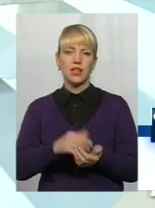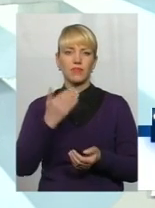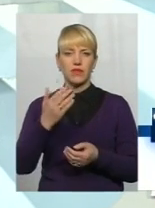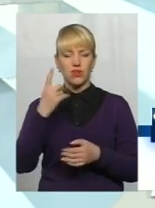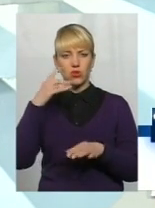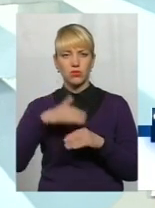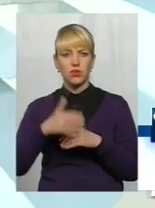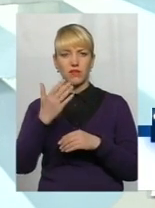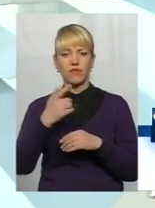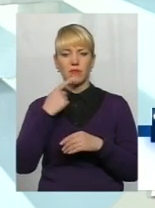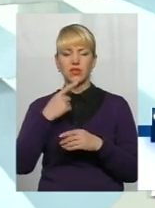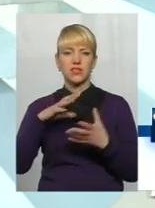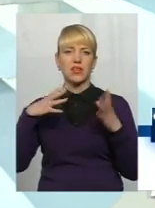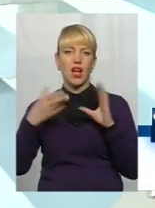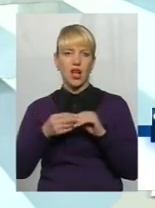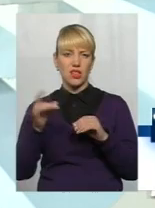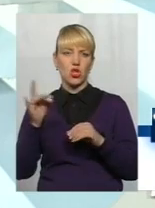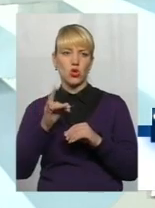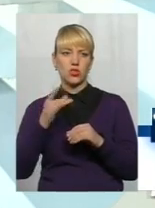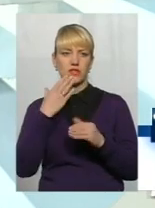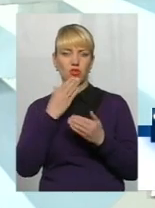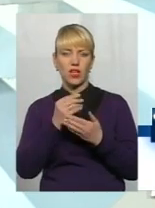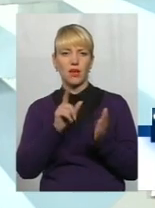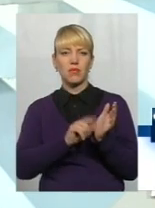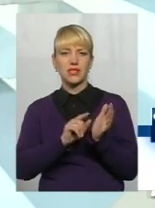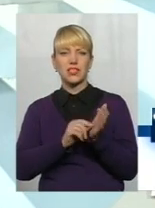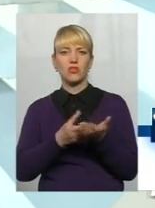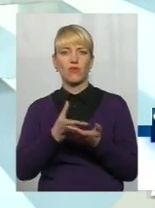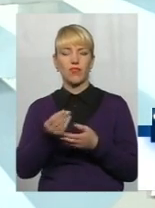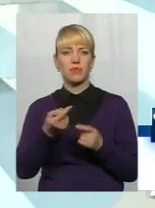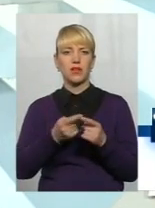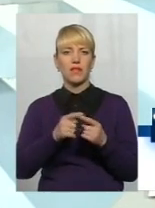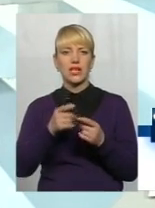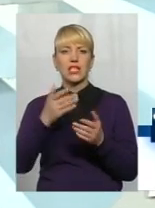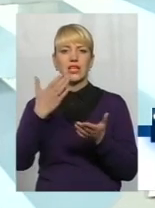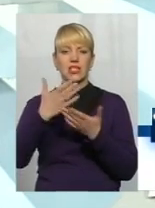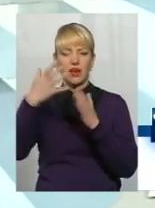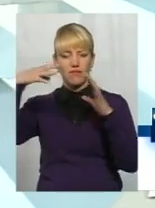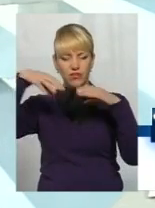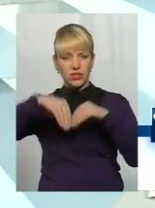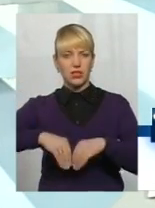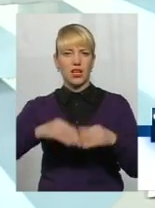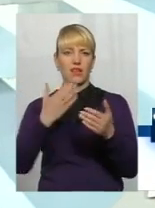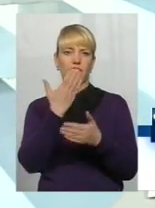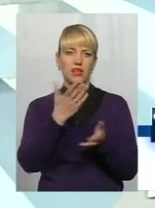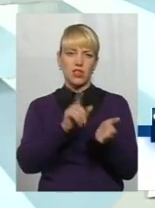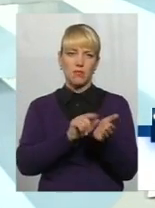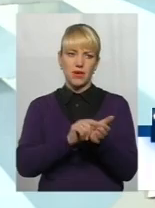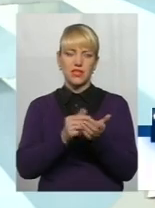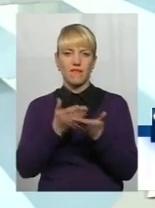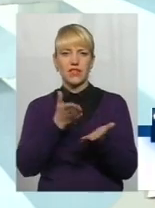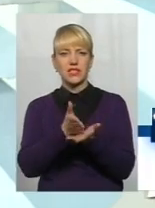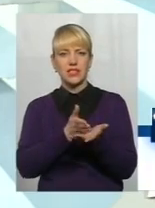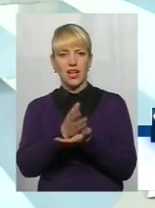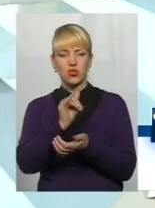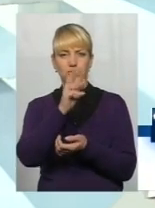розумієте, ви мені назвали загальний розмір своєї пенсійної виплати, а він складається з вашої пенсії від стажу і